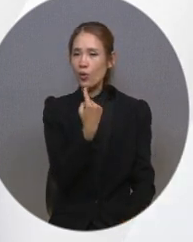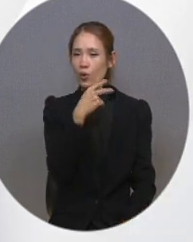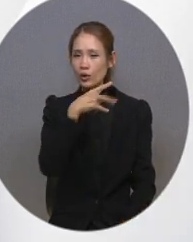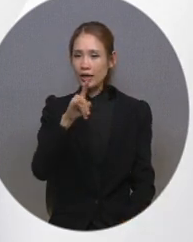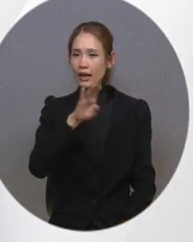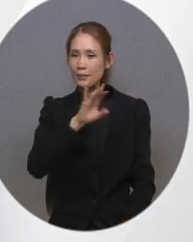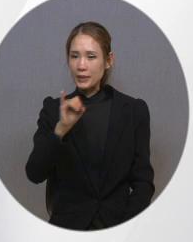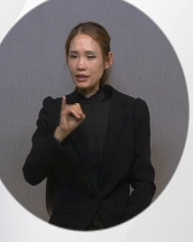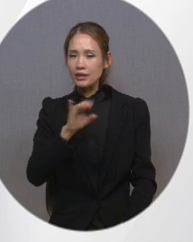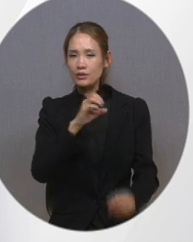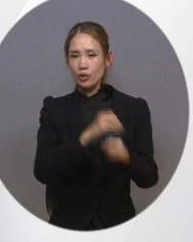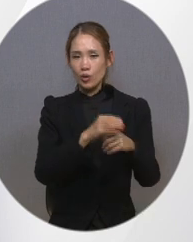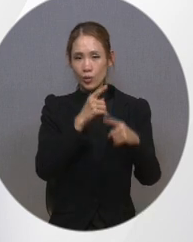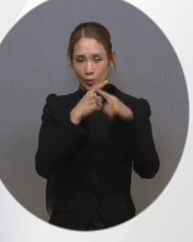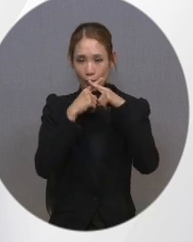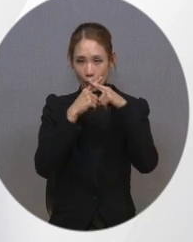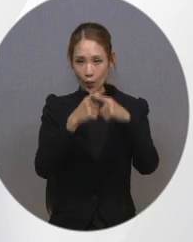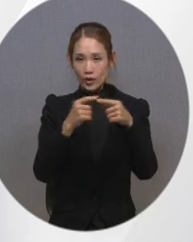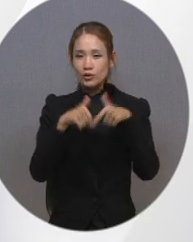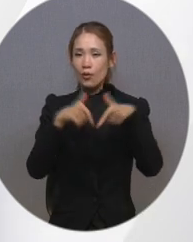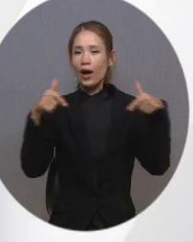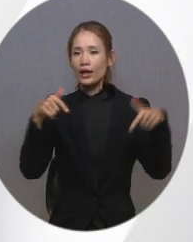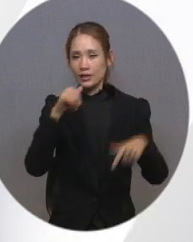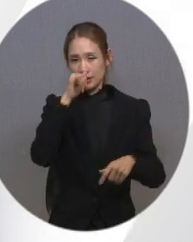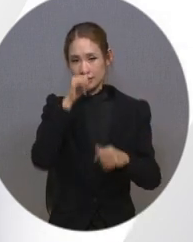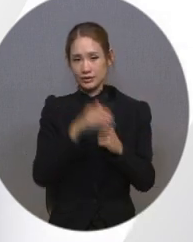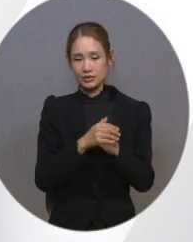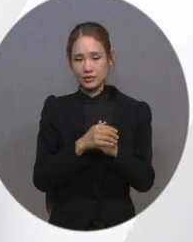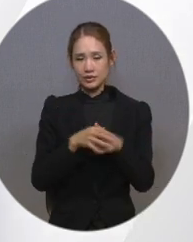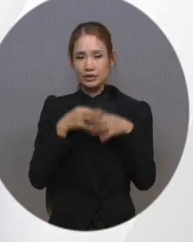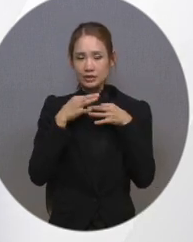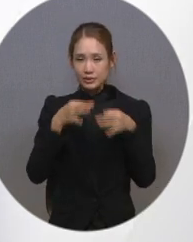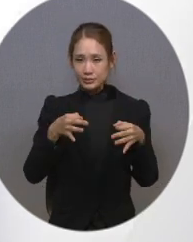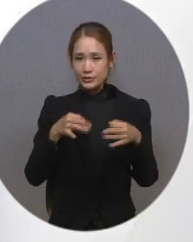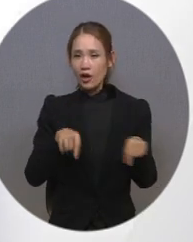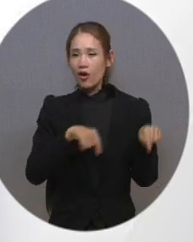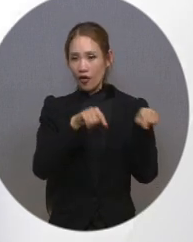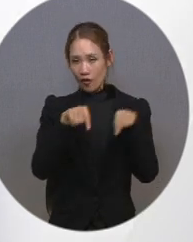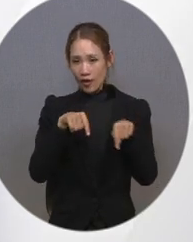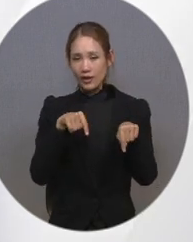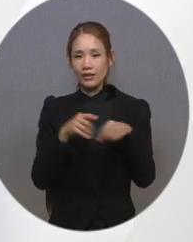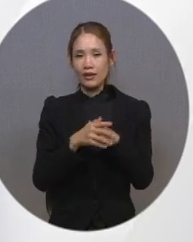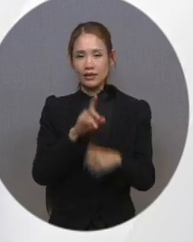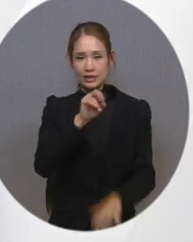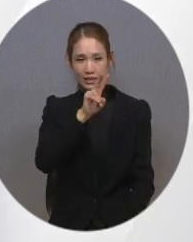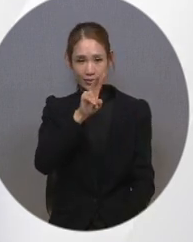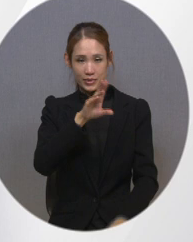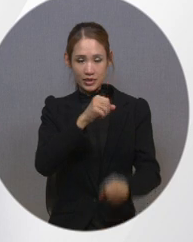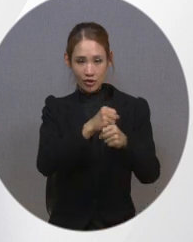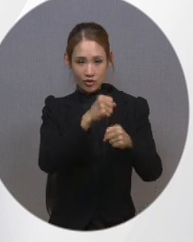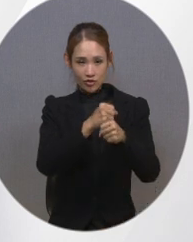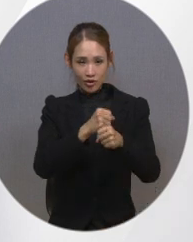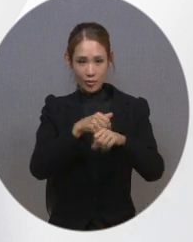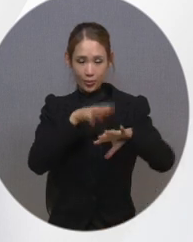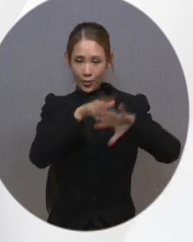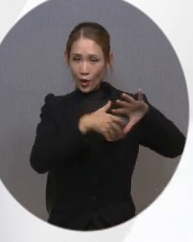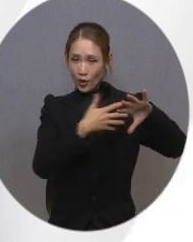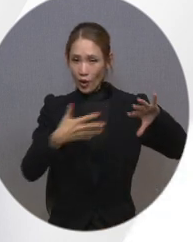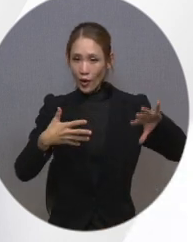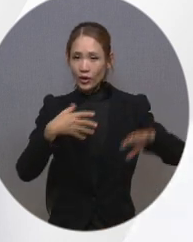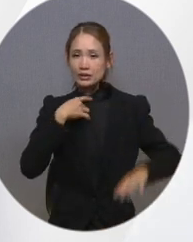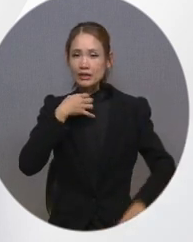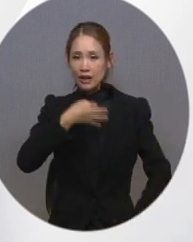포커스 확대 기능이 있습니다. 음성 안내는 TV 설정, 편성표, 채널, 음량,